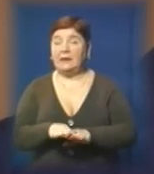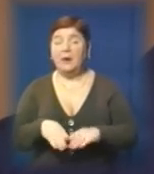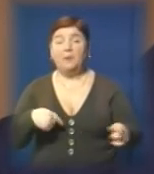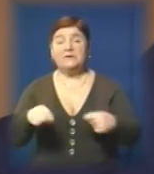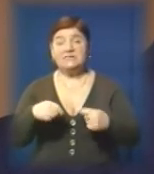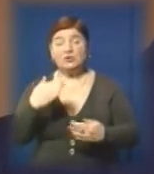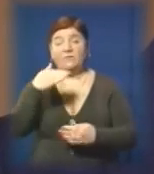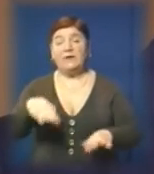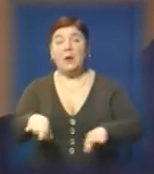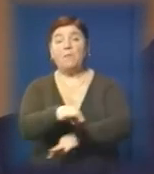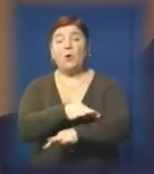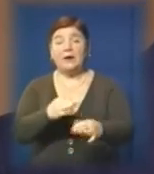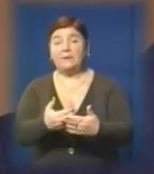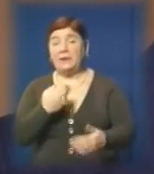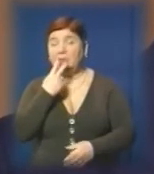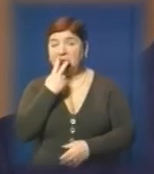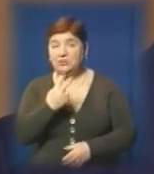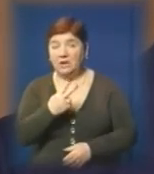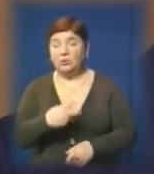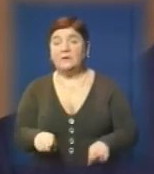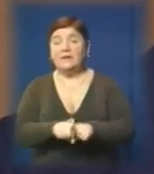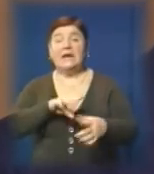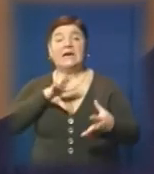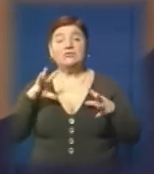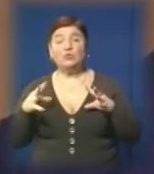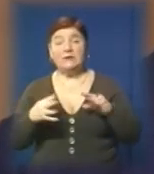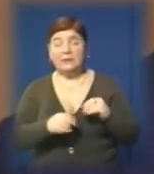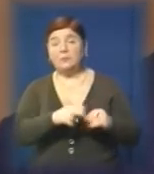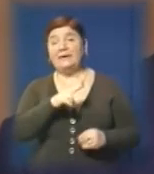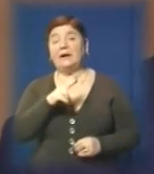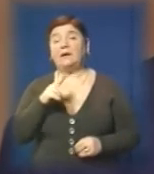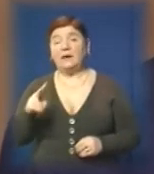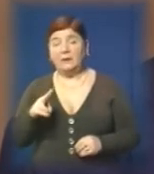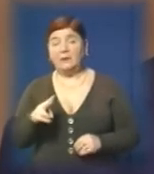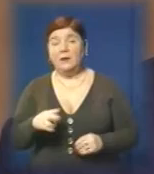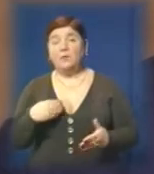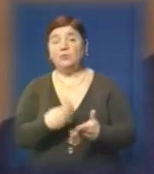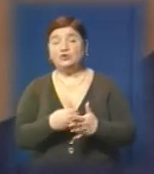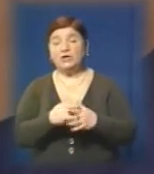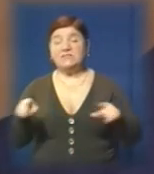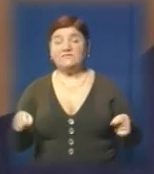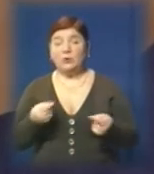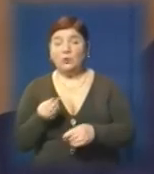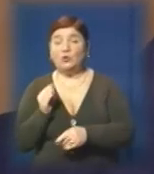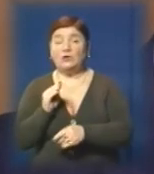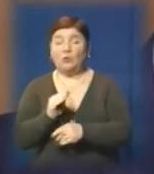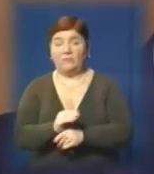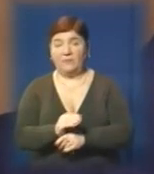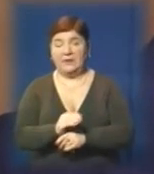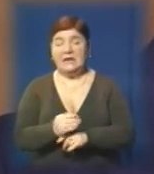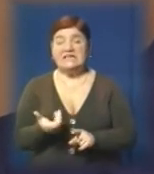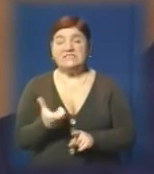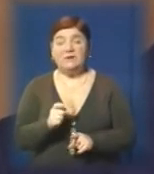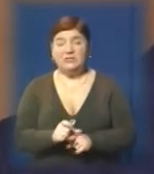проекти, які передбачають однозначно результатом яких має передбачатися створення додаткових робочих місць і